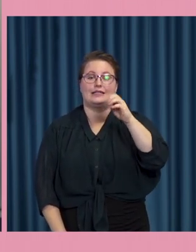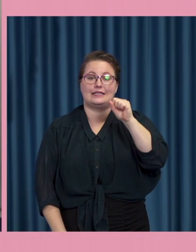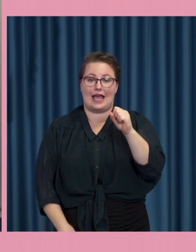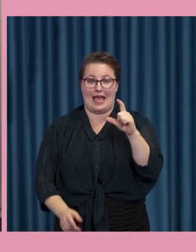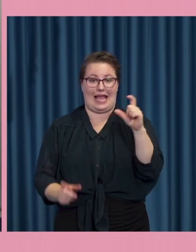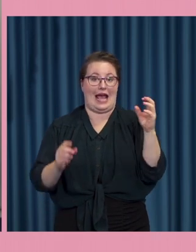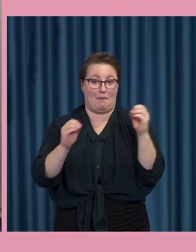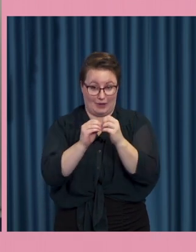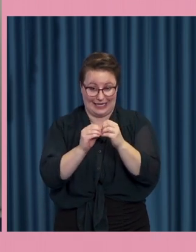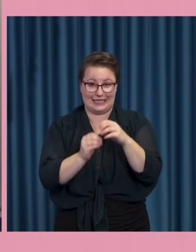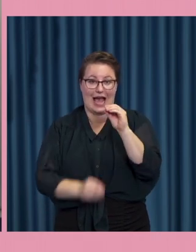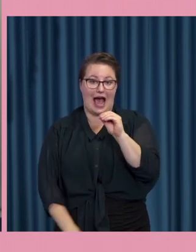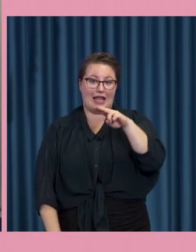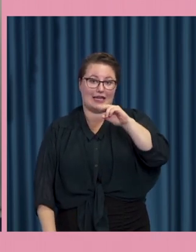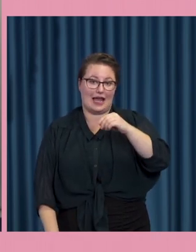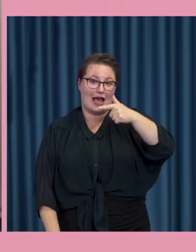som